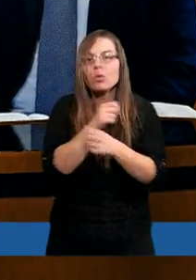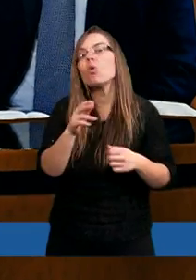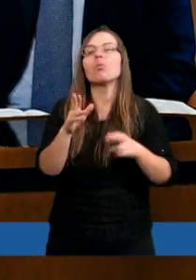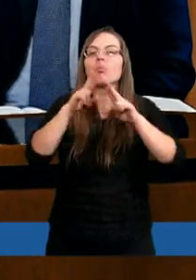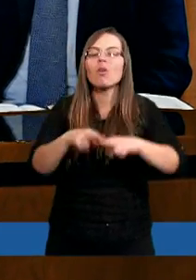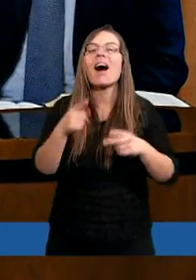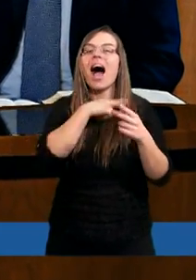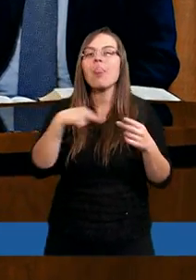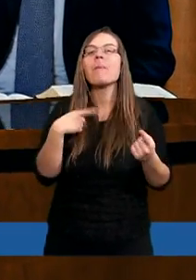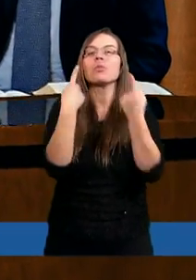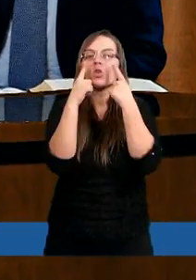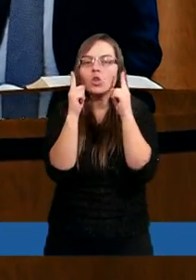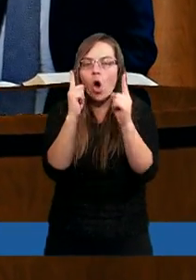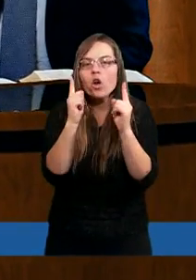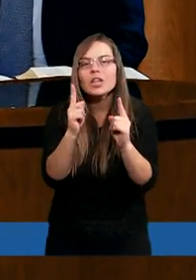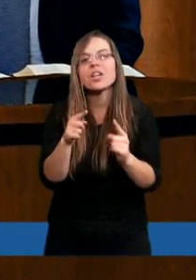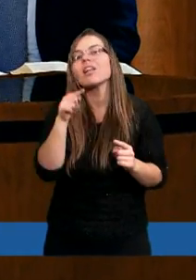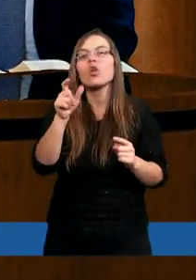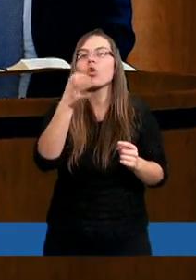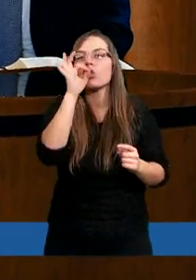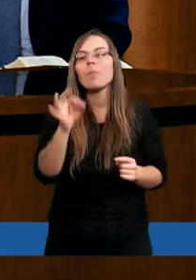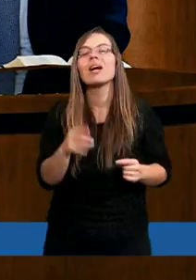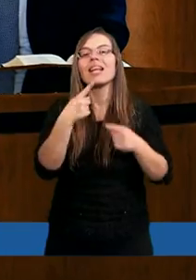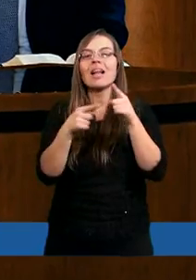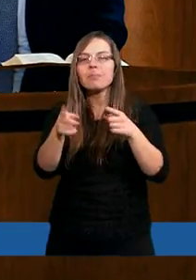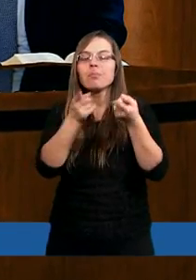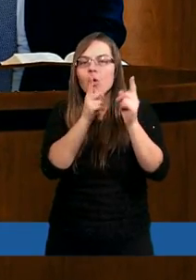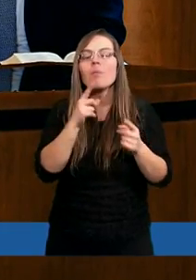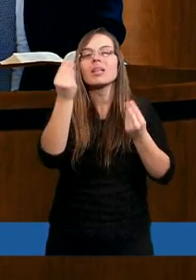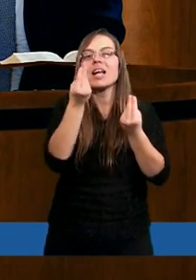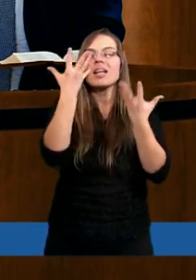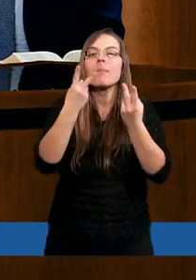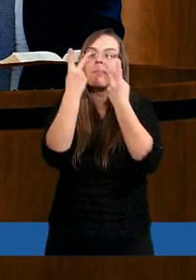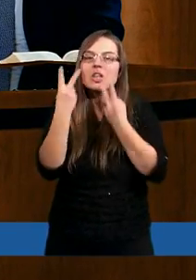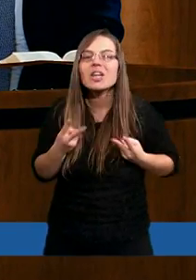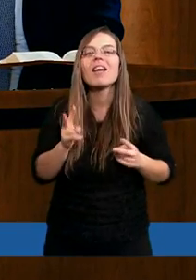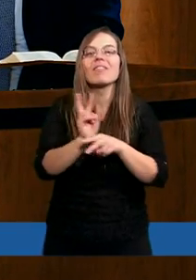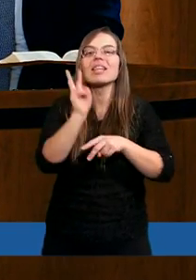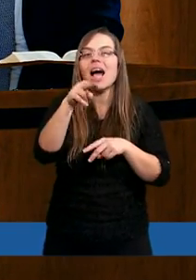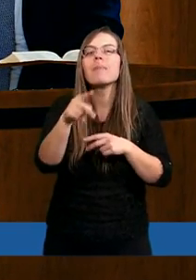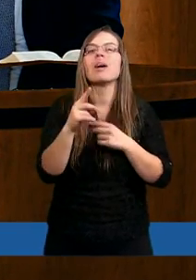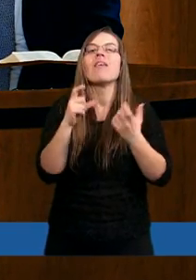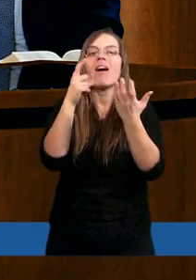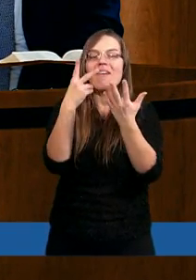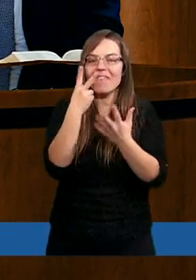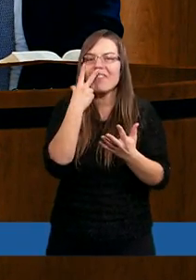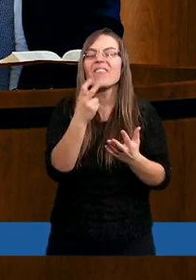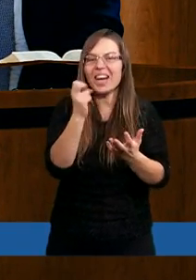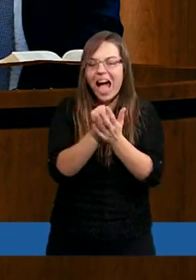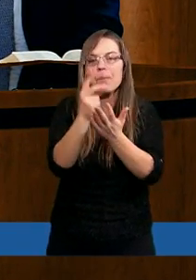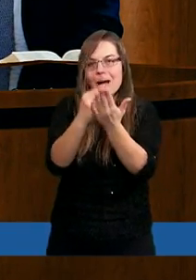dostrzec coś jeszcze. Zanim o tym porozmawiamy, przeczytajmy tytułem wstępu fragment